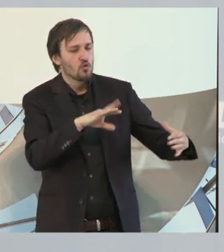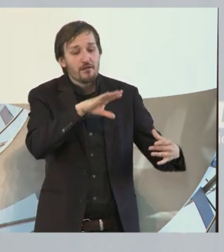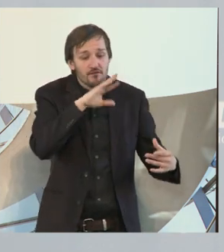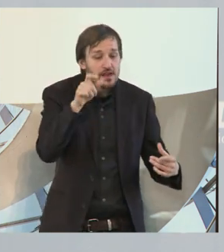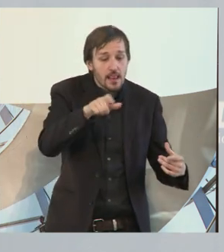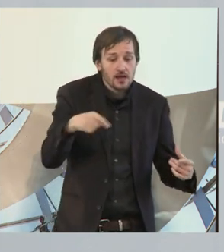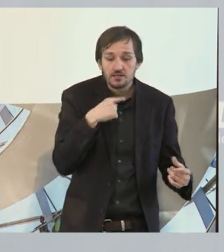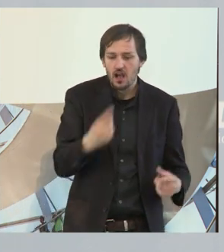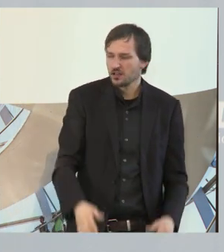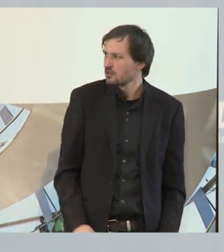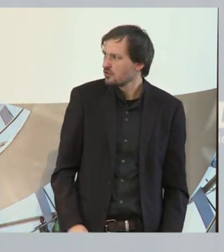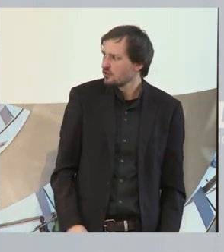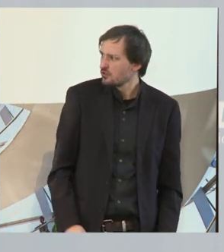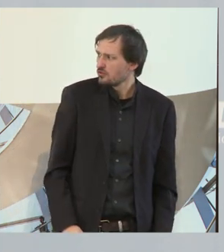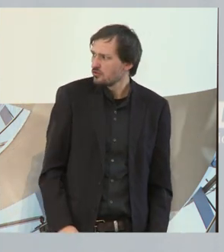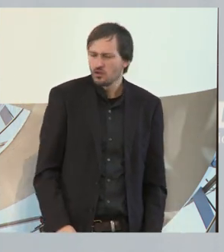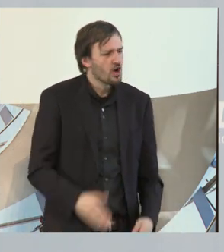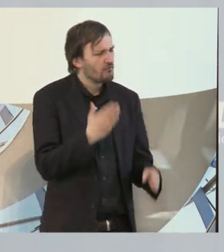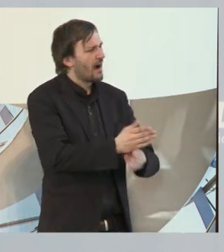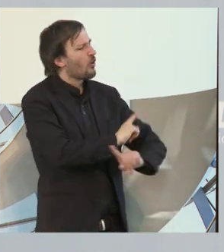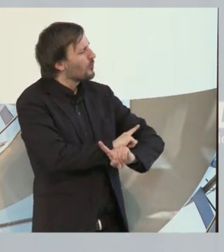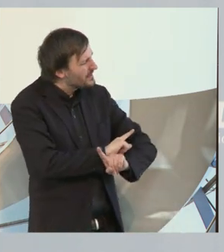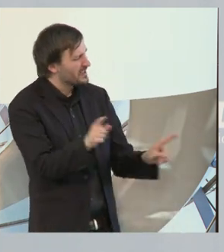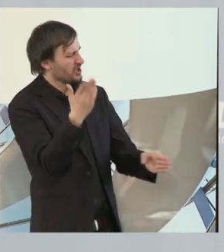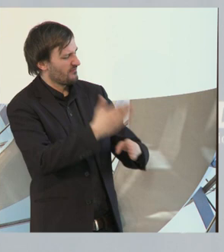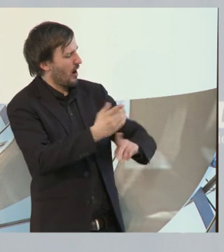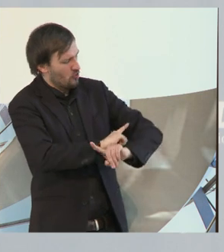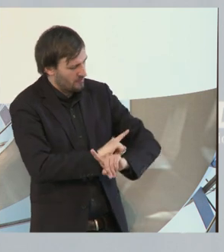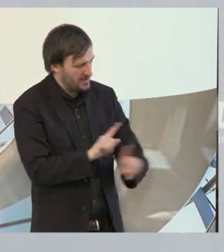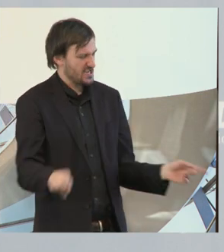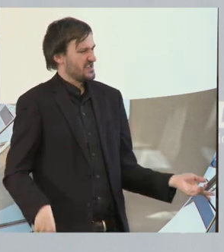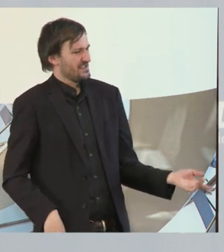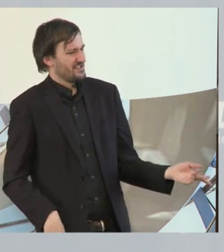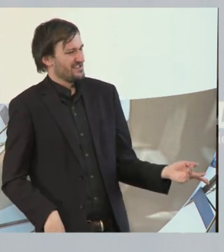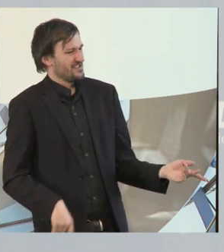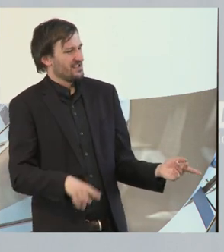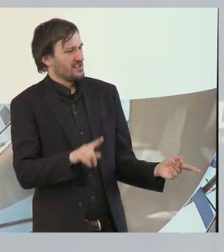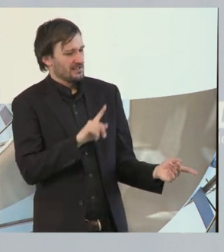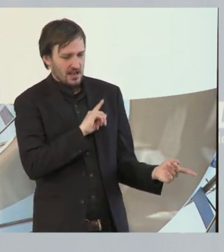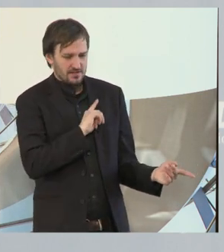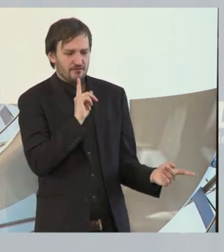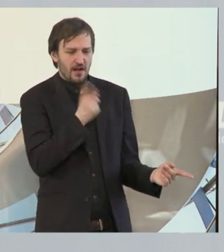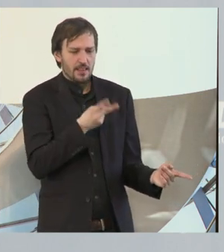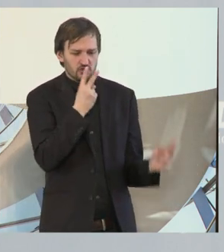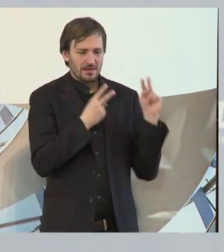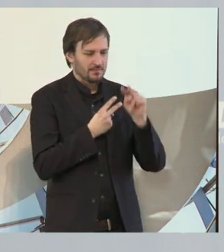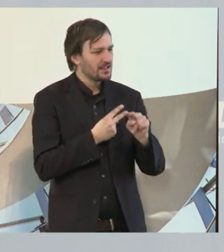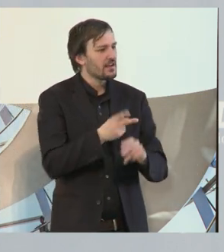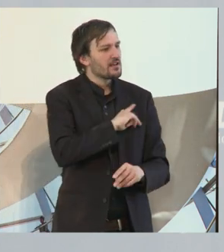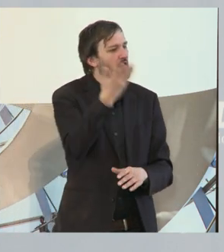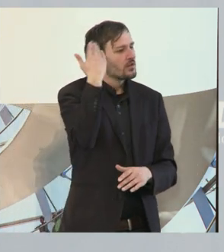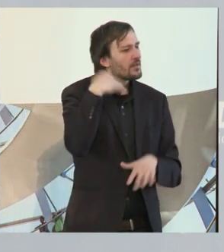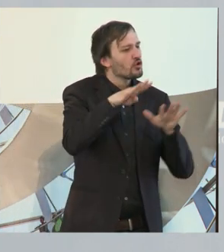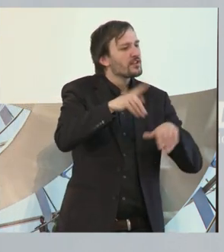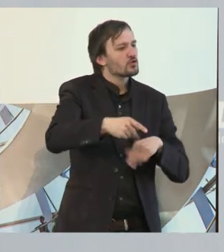viele, warum soll denn das nicht gemacht werden? Und dann sage ich, ja, weil ihr die falsche Perspektive habt. Ich war 1990